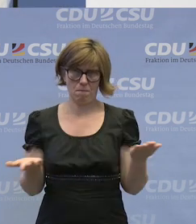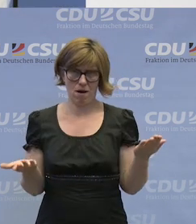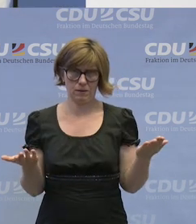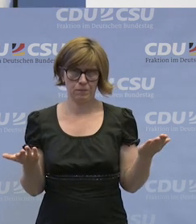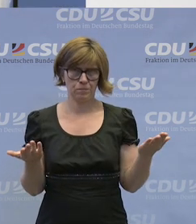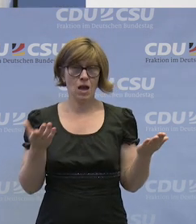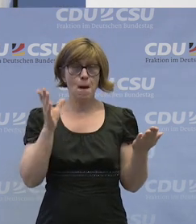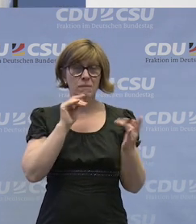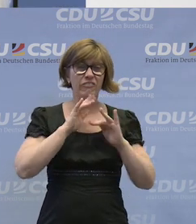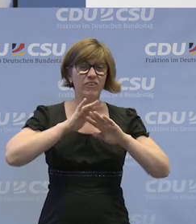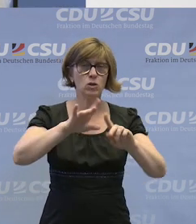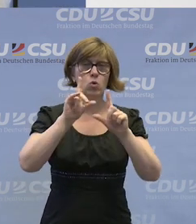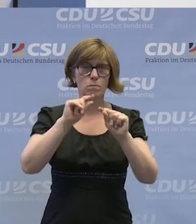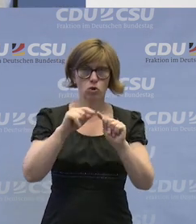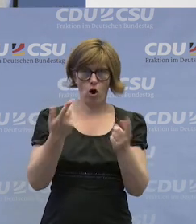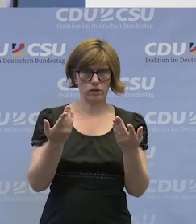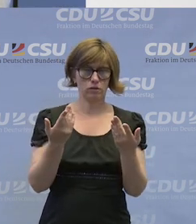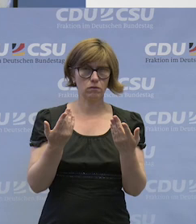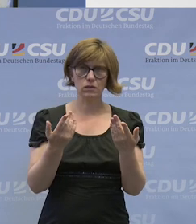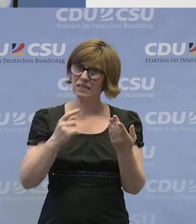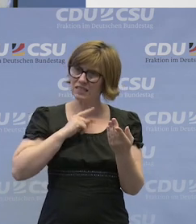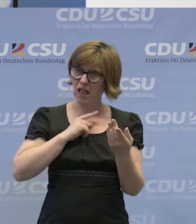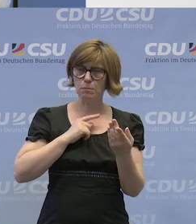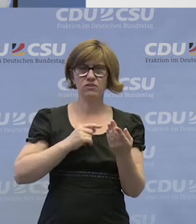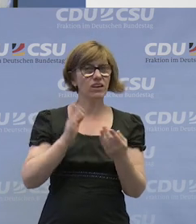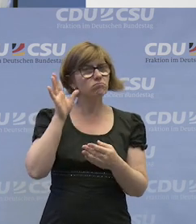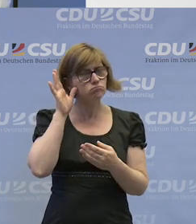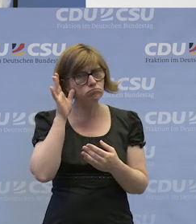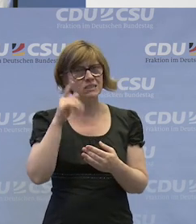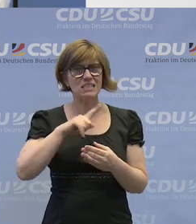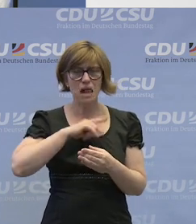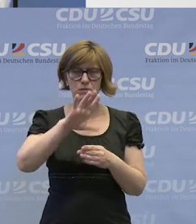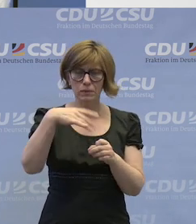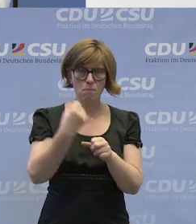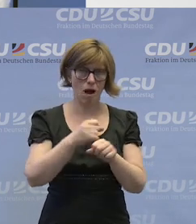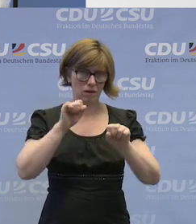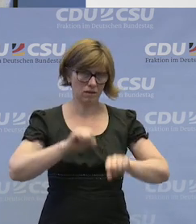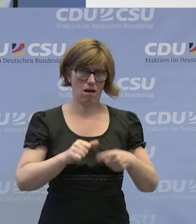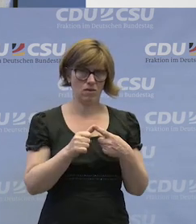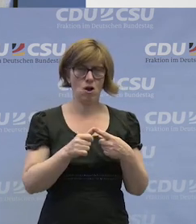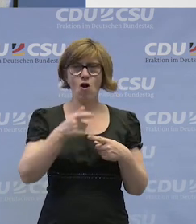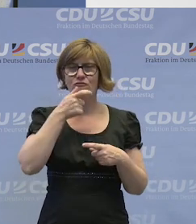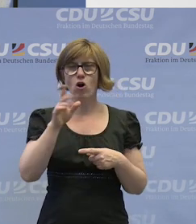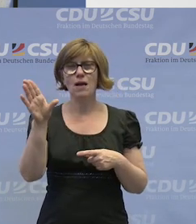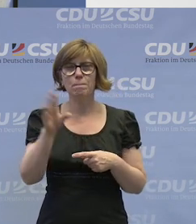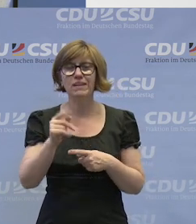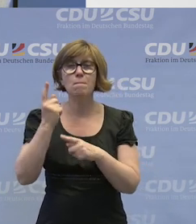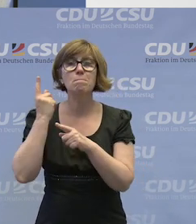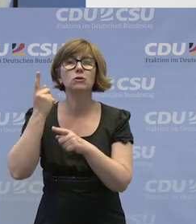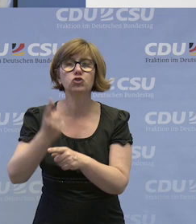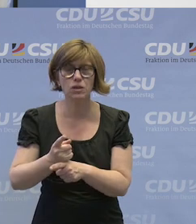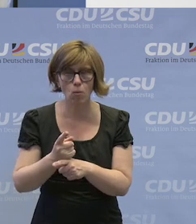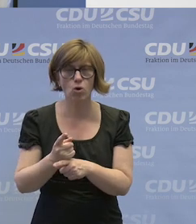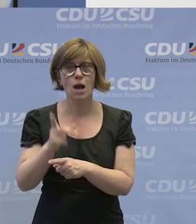Mitwirkung heißt natürlich, ich werde gehört und bringe mich mit ein. Aber der Begriff Mitbestimmung